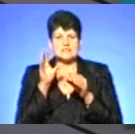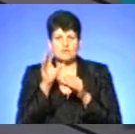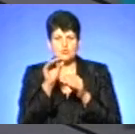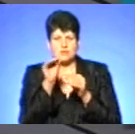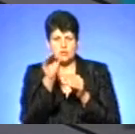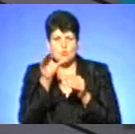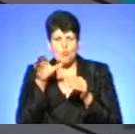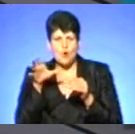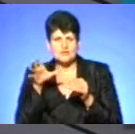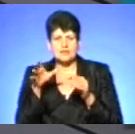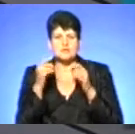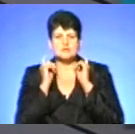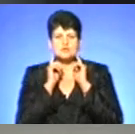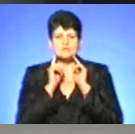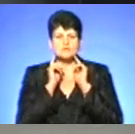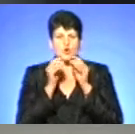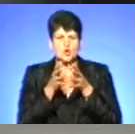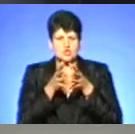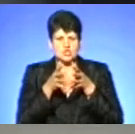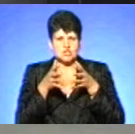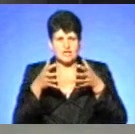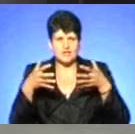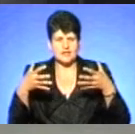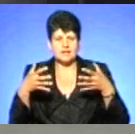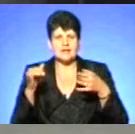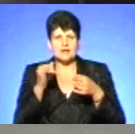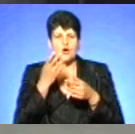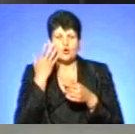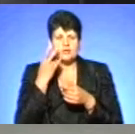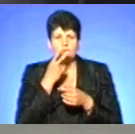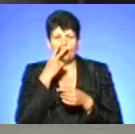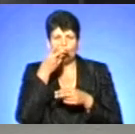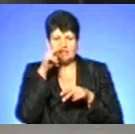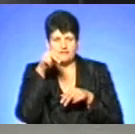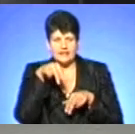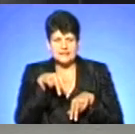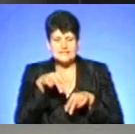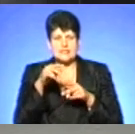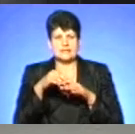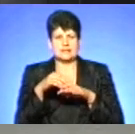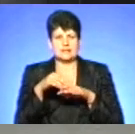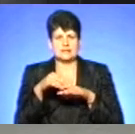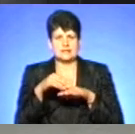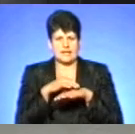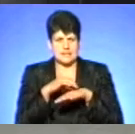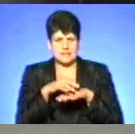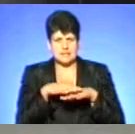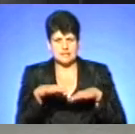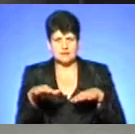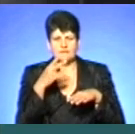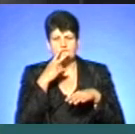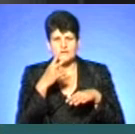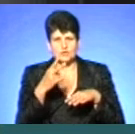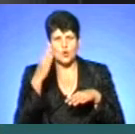відмежовується від тіла тварини. Якщо вуж, то таке відмежування повністю